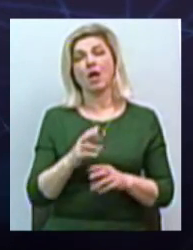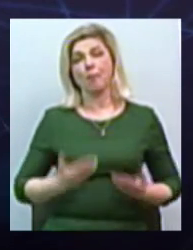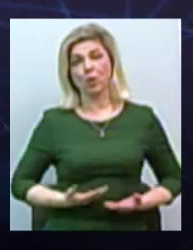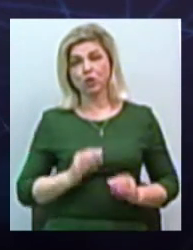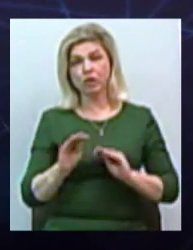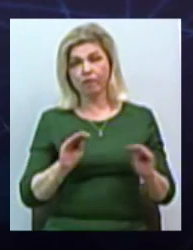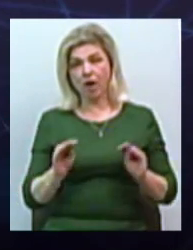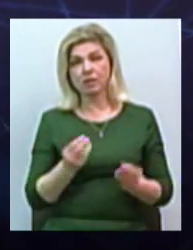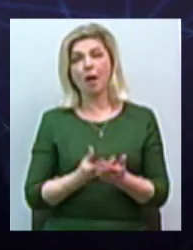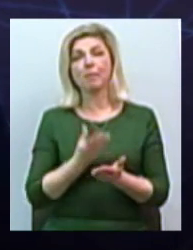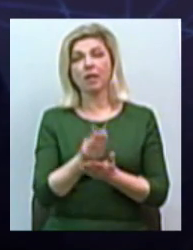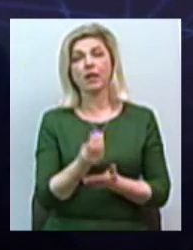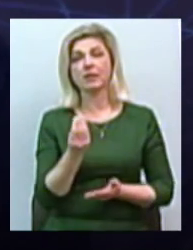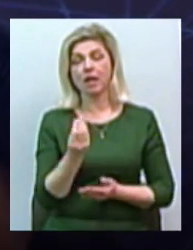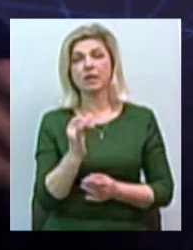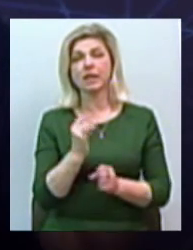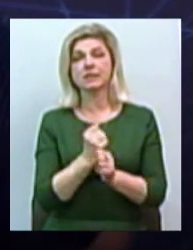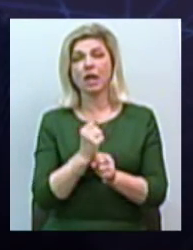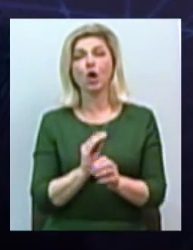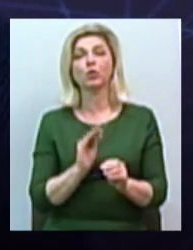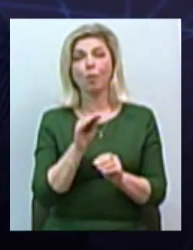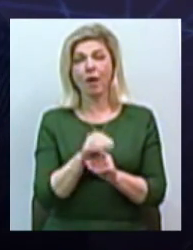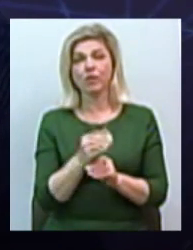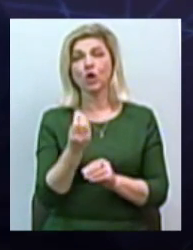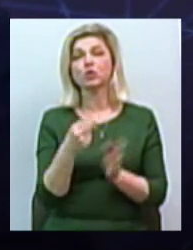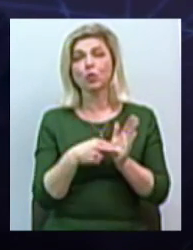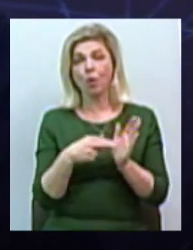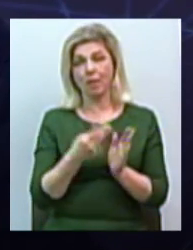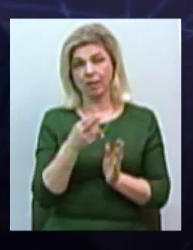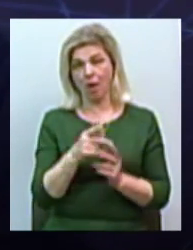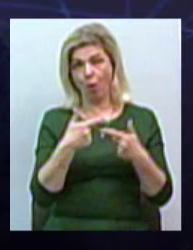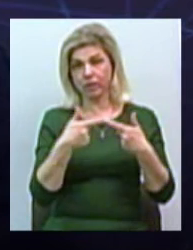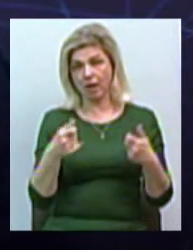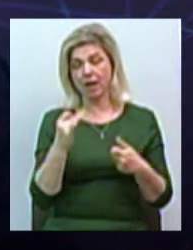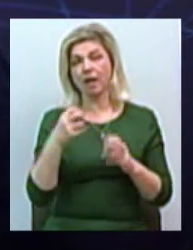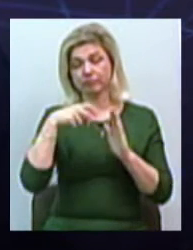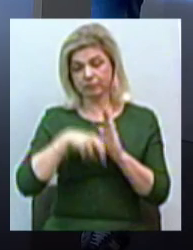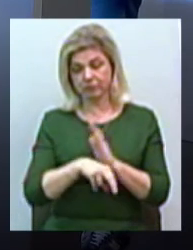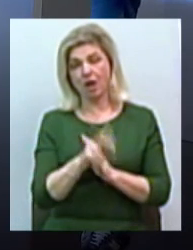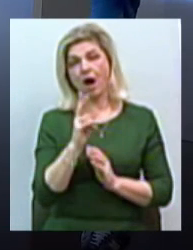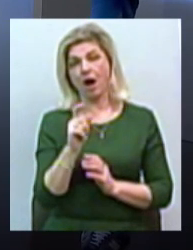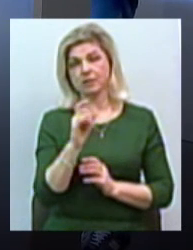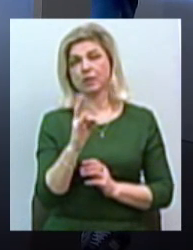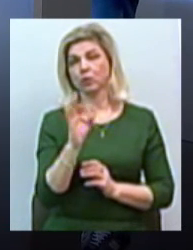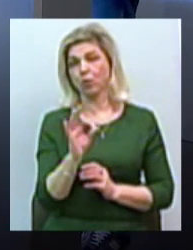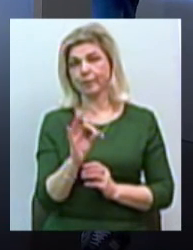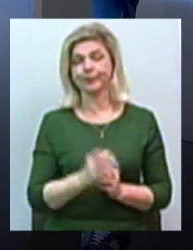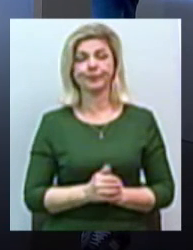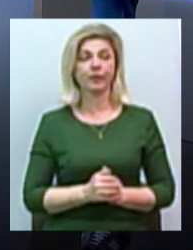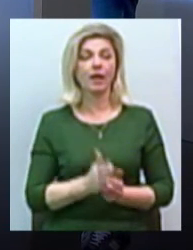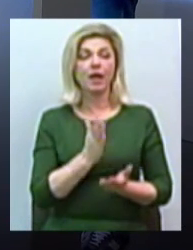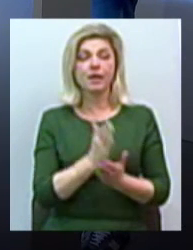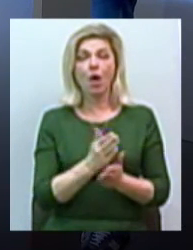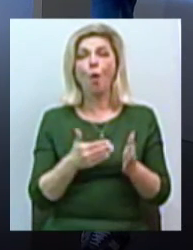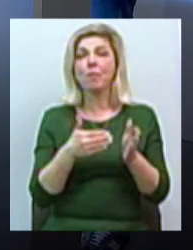-таки гроші, образують добавлену стоїм для цього отеля і спускаються вниз в казино. – Тобто виходить просто певне обмеження,